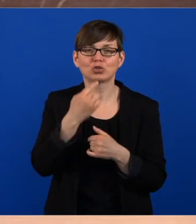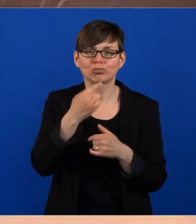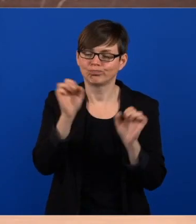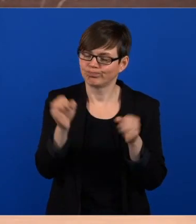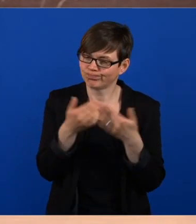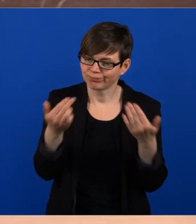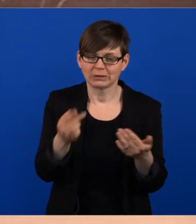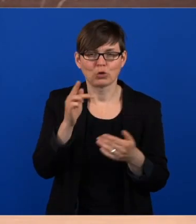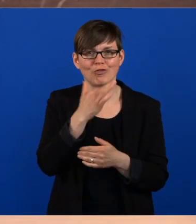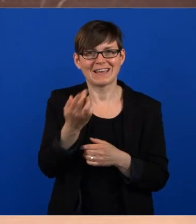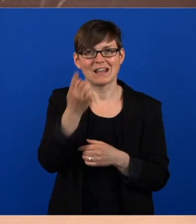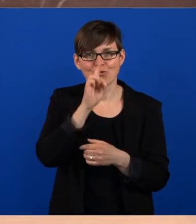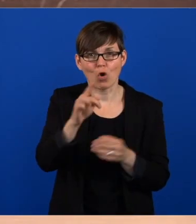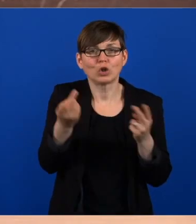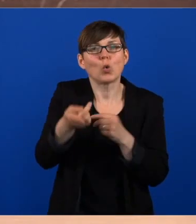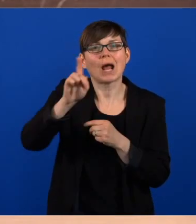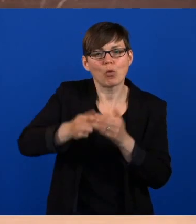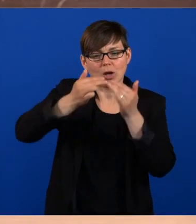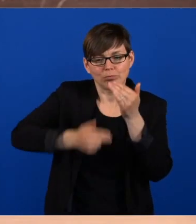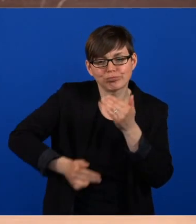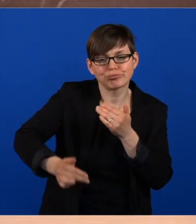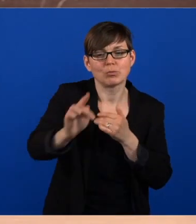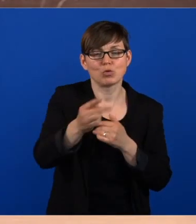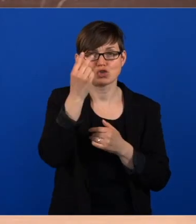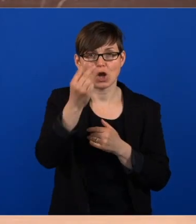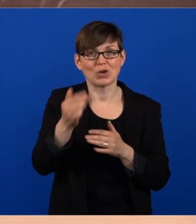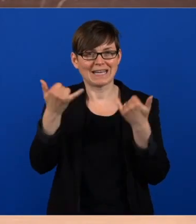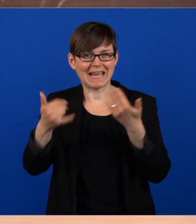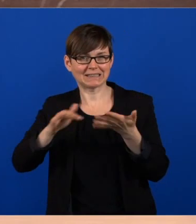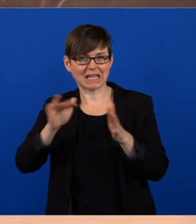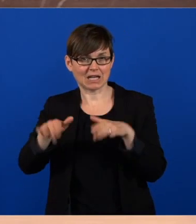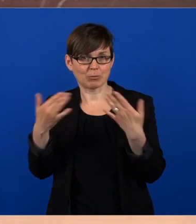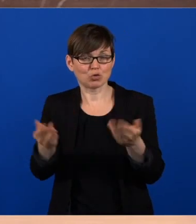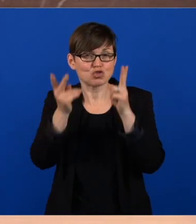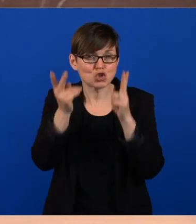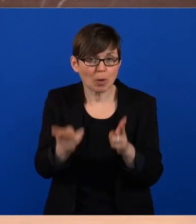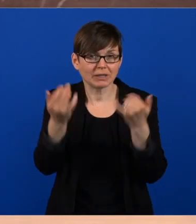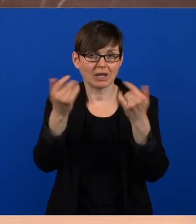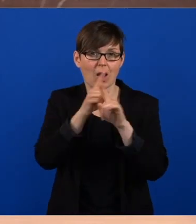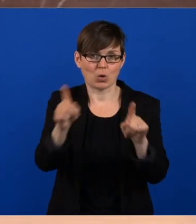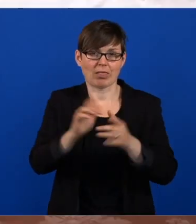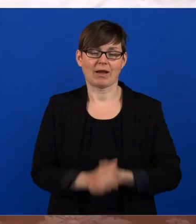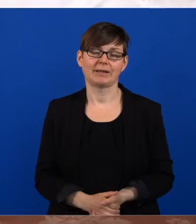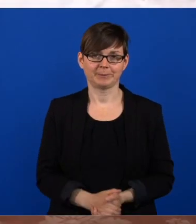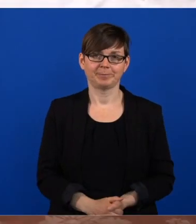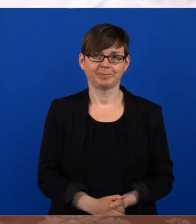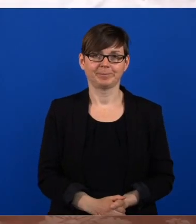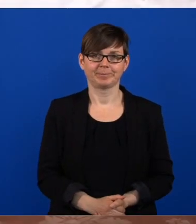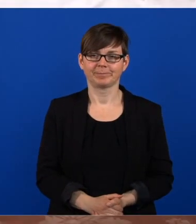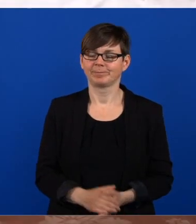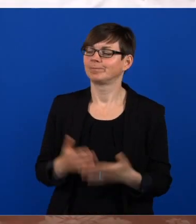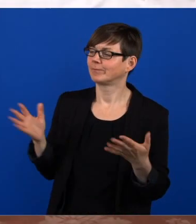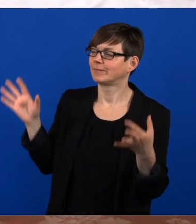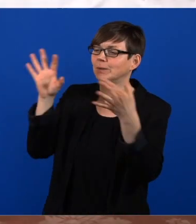herausstellen, ob die Annahmen, die wir dazu treffen, auch wirklich belastbar sind. Vielleicht direkt